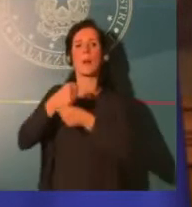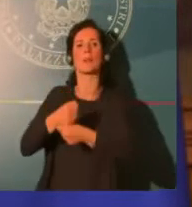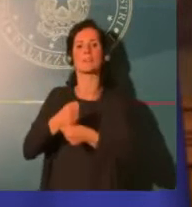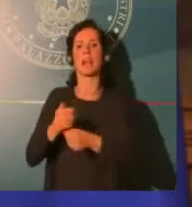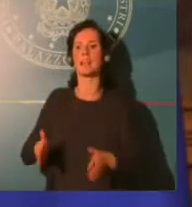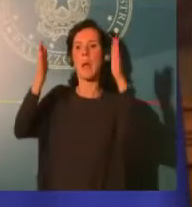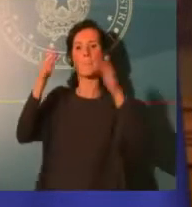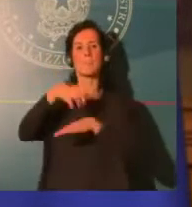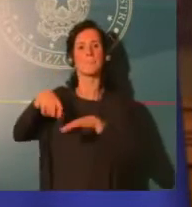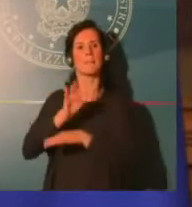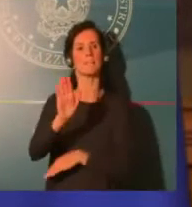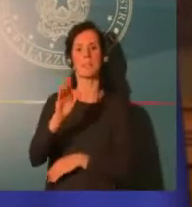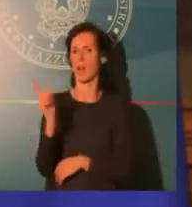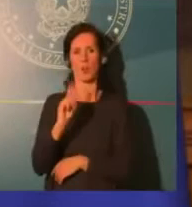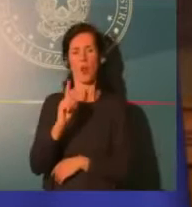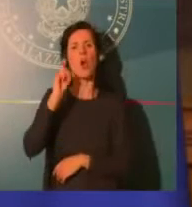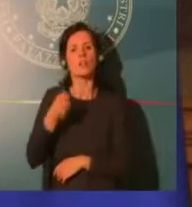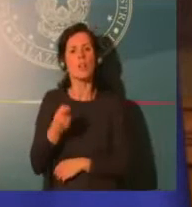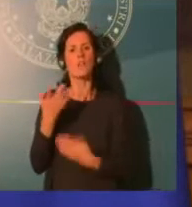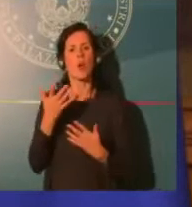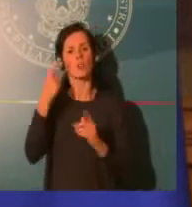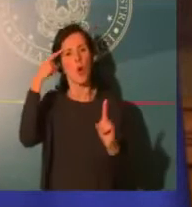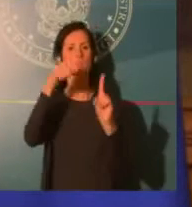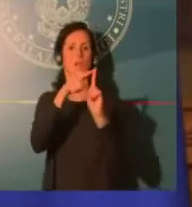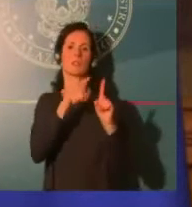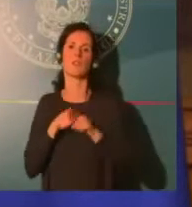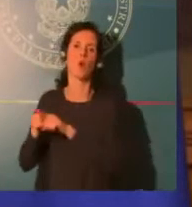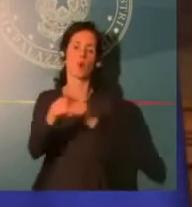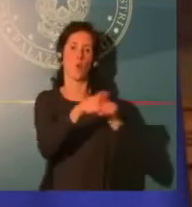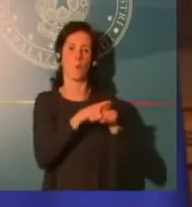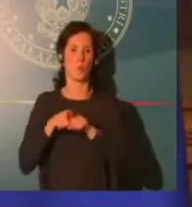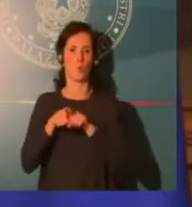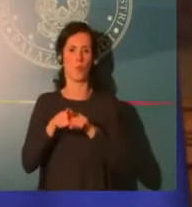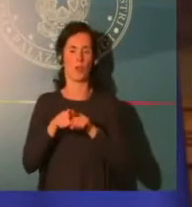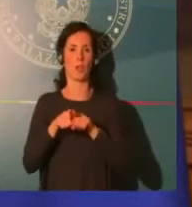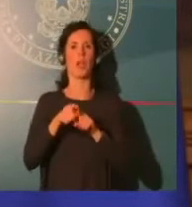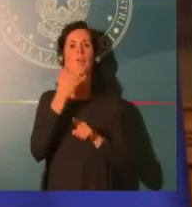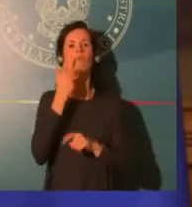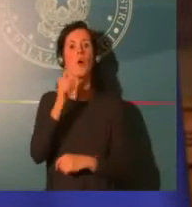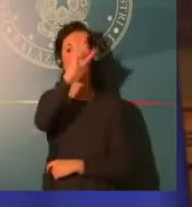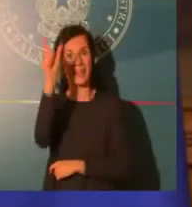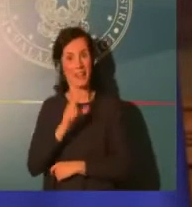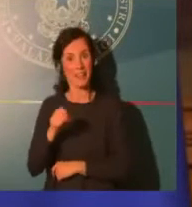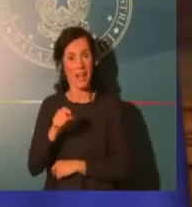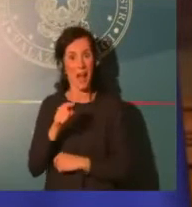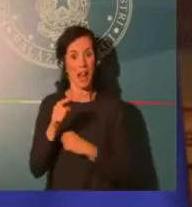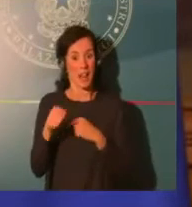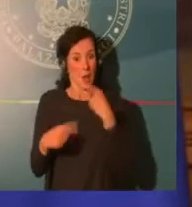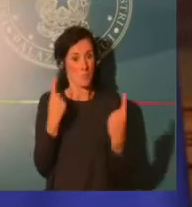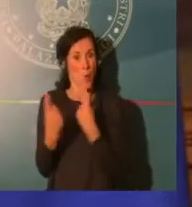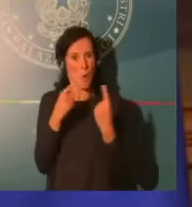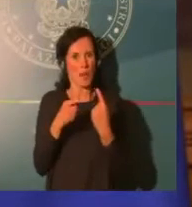il Paese a attraversare questo guado, recuperare la curva epidemiologica e mettere il Paese in sicurezza.